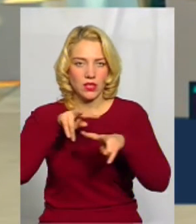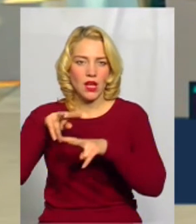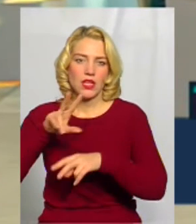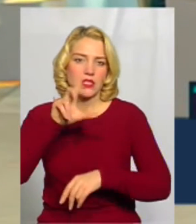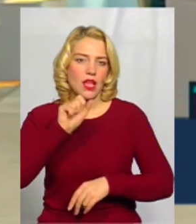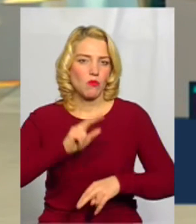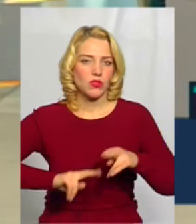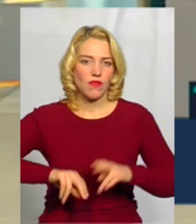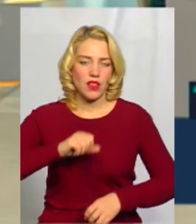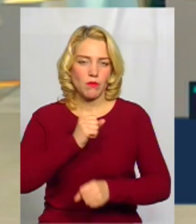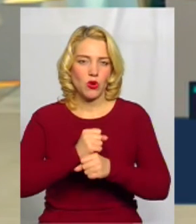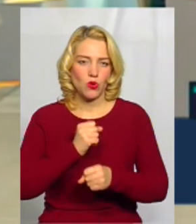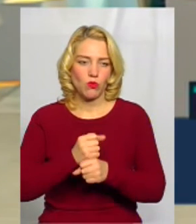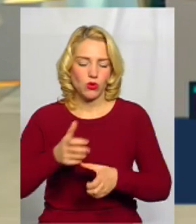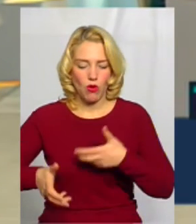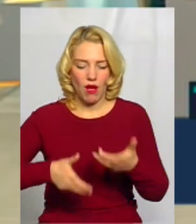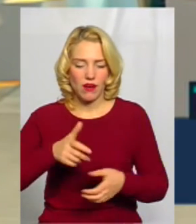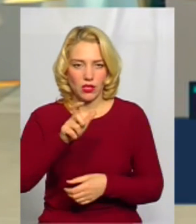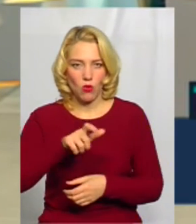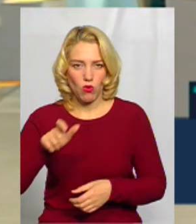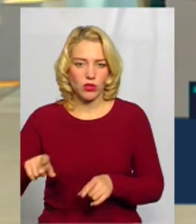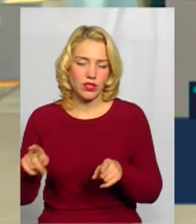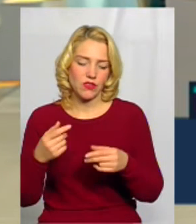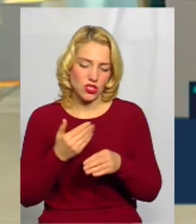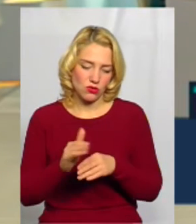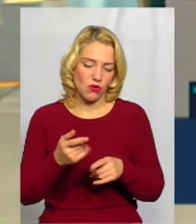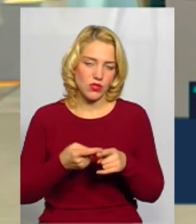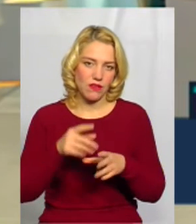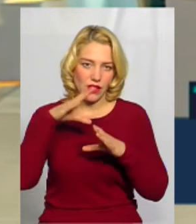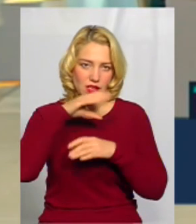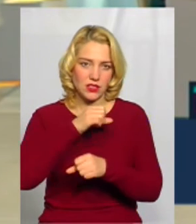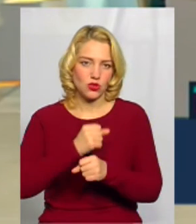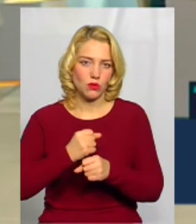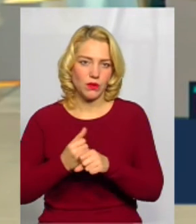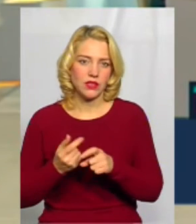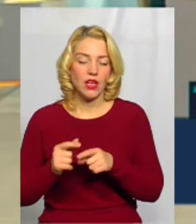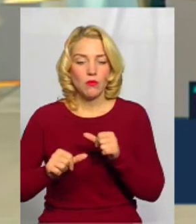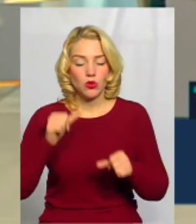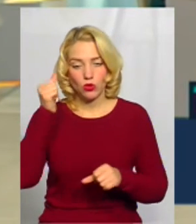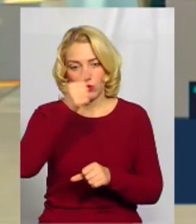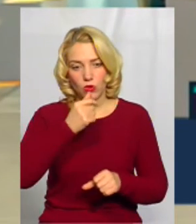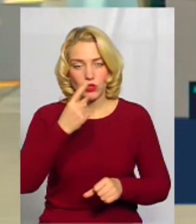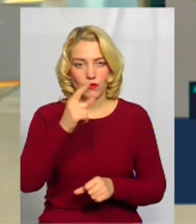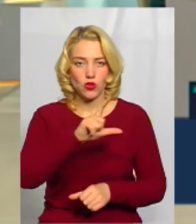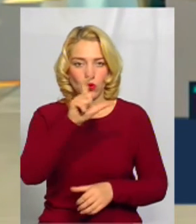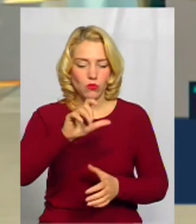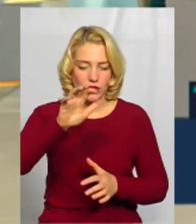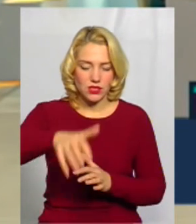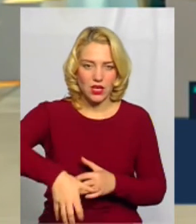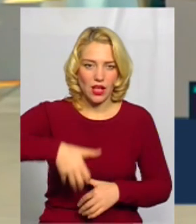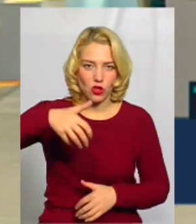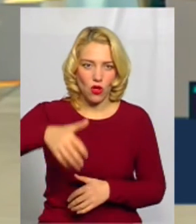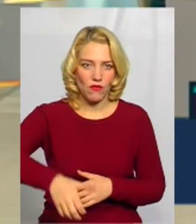спеціалістів-археологів. Частково нам це вдається зробити. От, наприклад, в минулому році ми в одному із скотлованів по вулиці